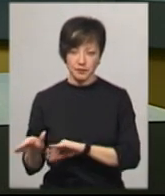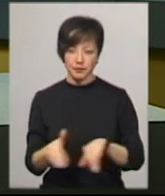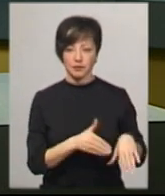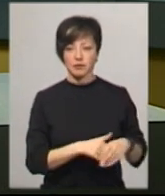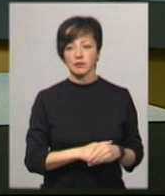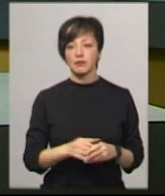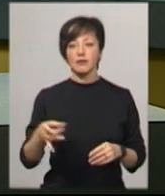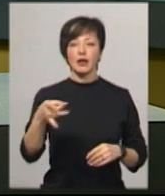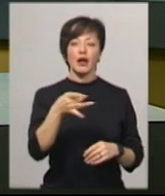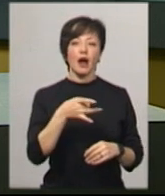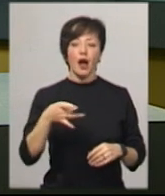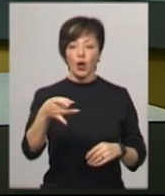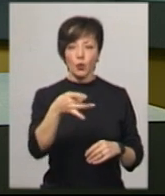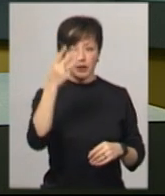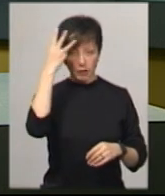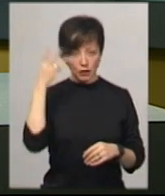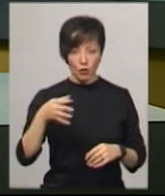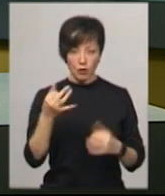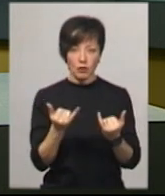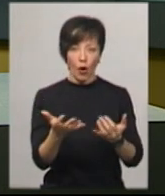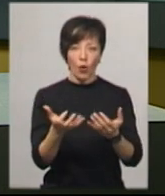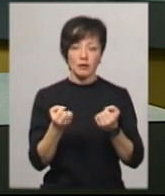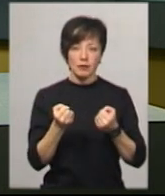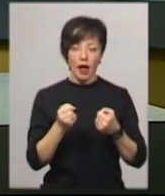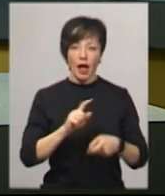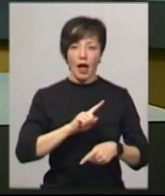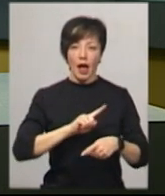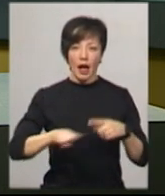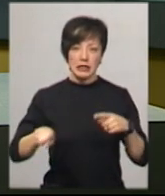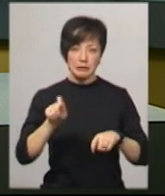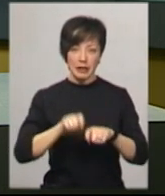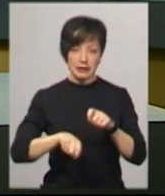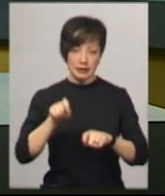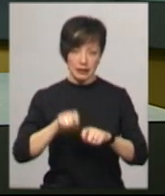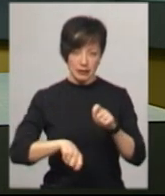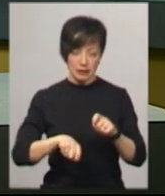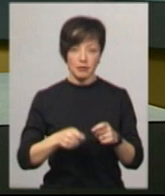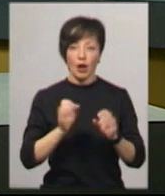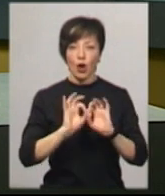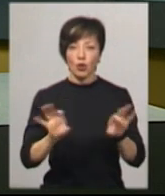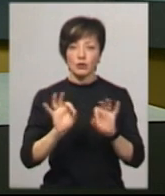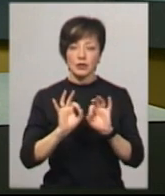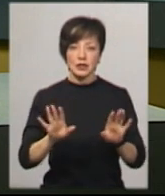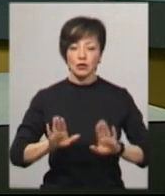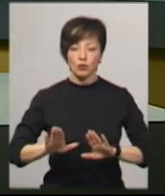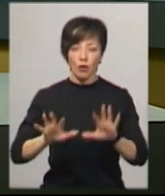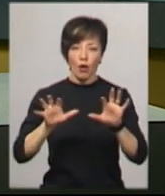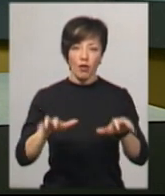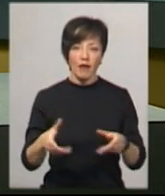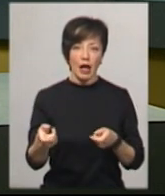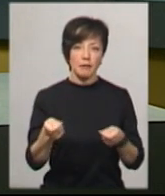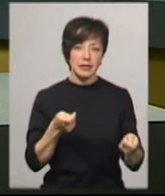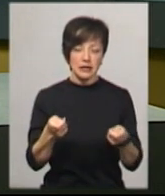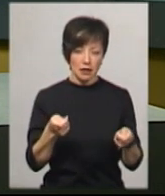Райони Хмельницької області сьогодні отримали експрес-тести. Про це розповіла заступниця голови Хмельницької облдержадміністрації